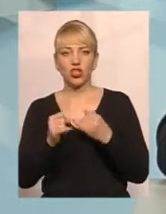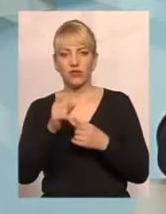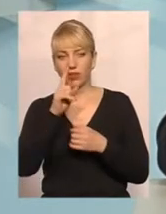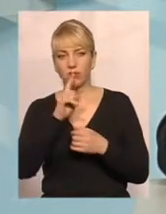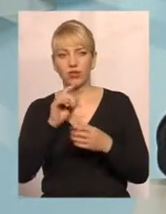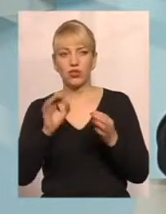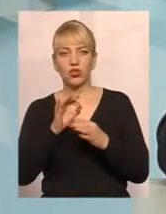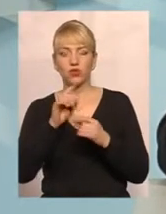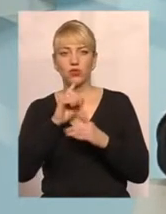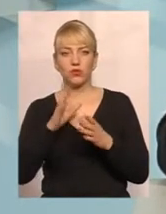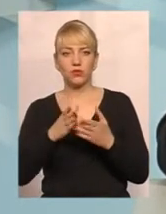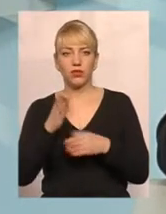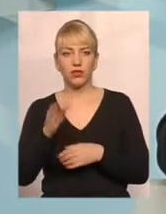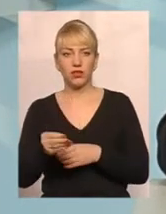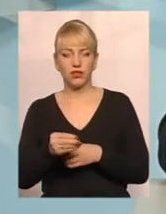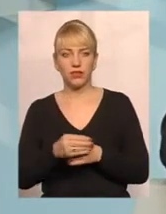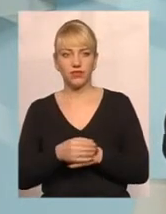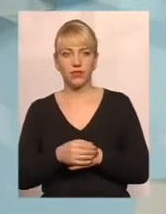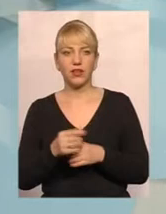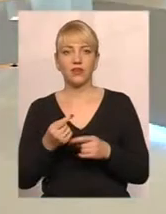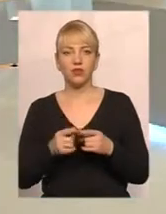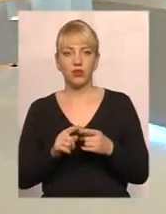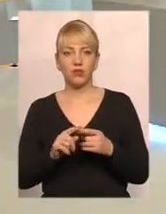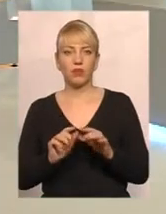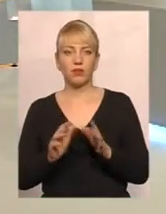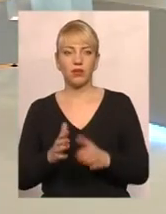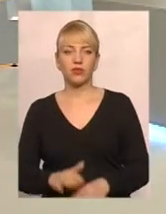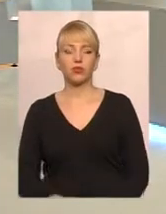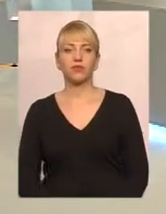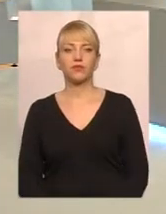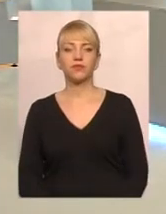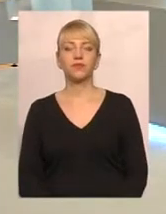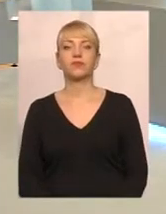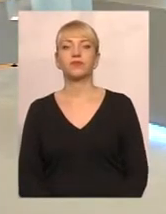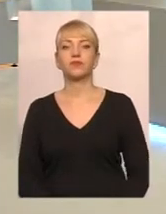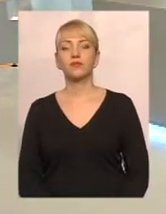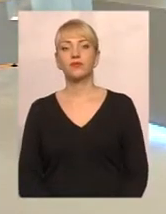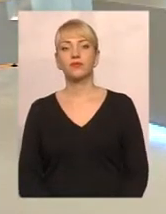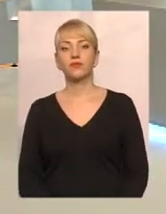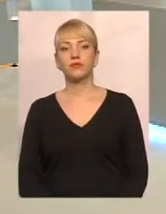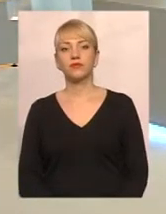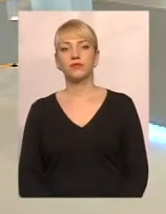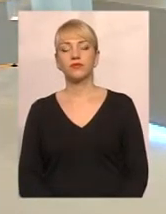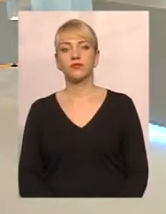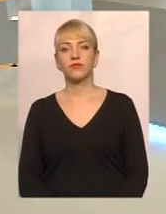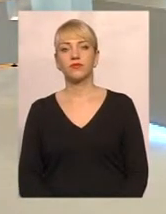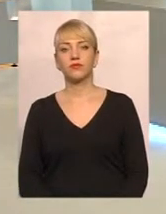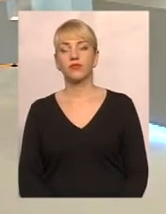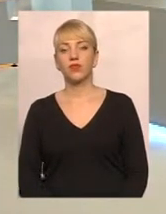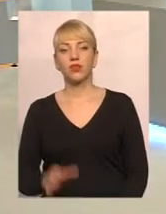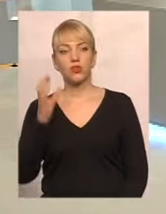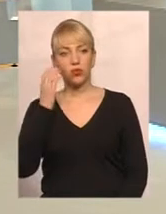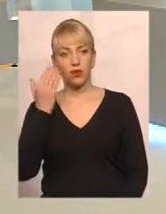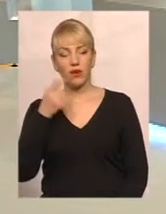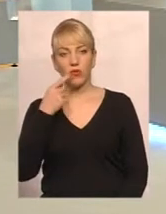вона нічого не сплачує. В даному випадку. Дякую за відповідь. В нас є ще один телефонний дзвінок. Слухаємо вас. Говоріть, будь